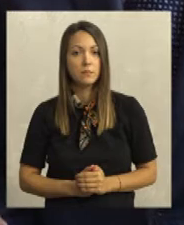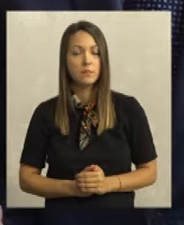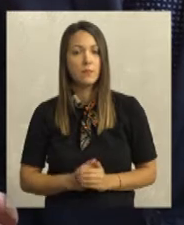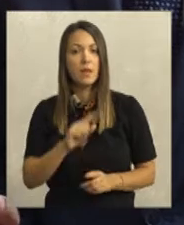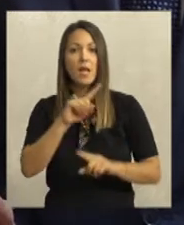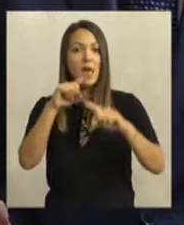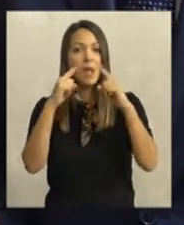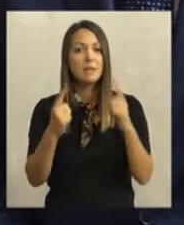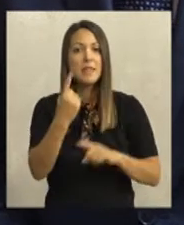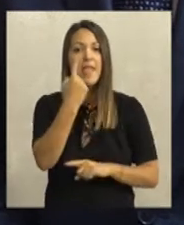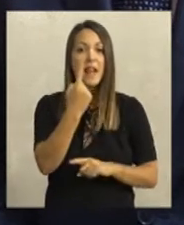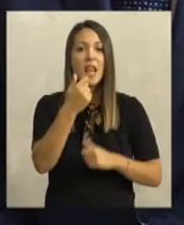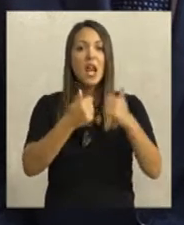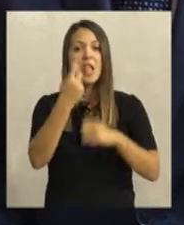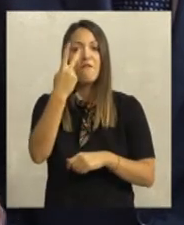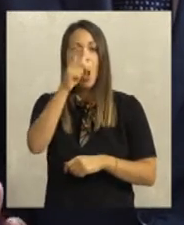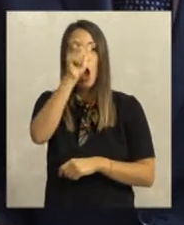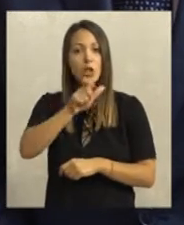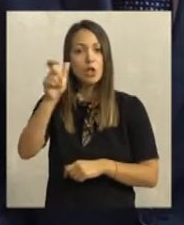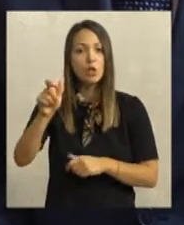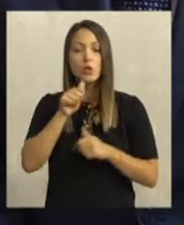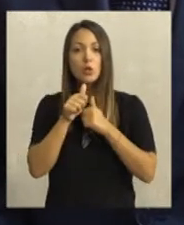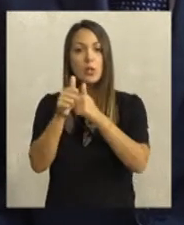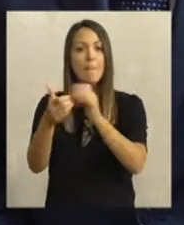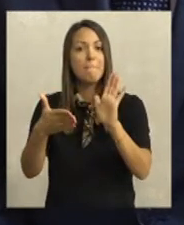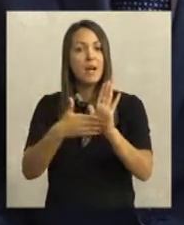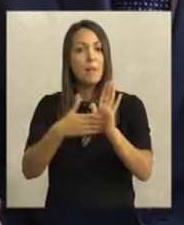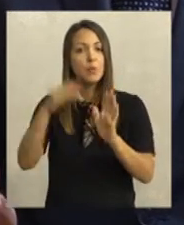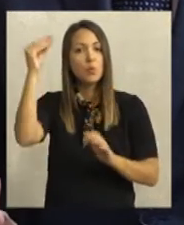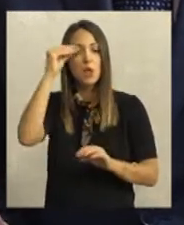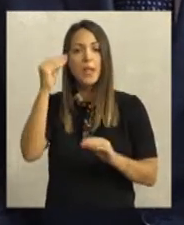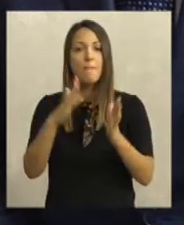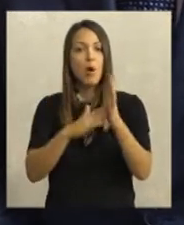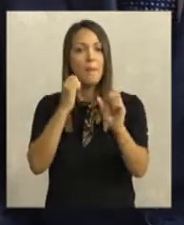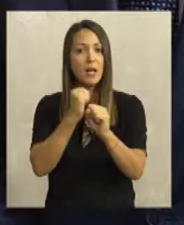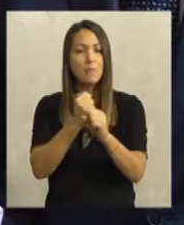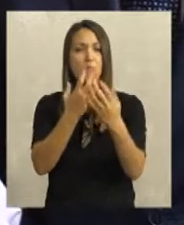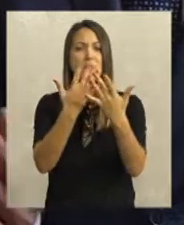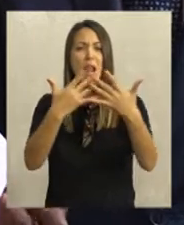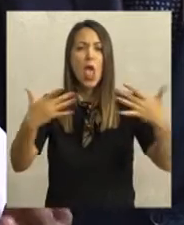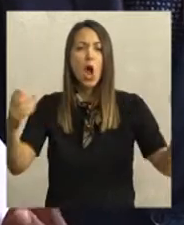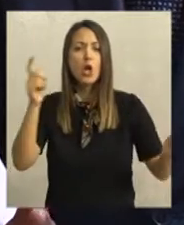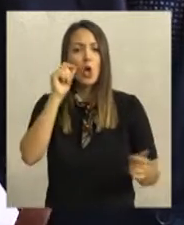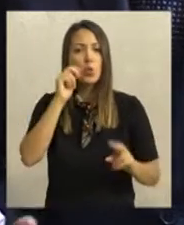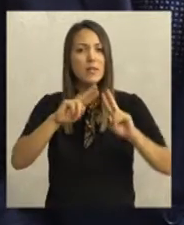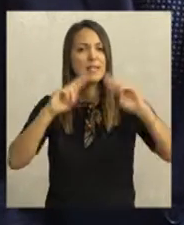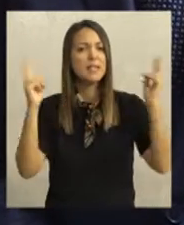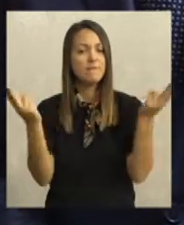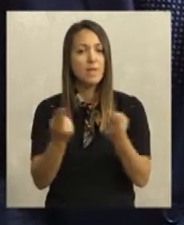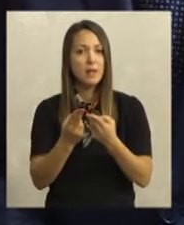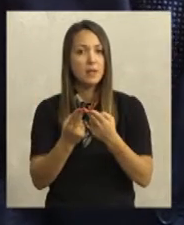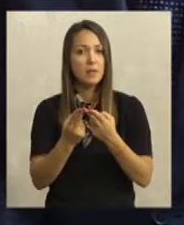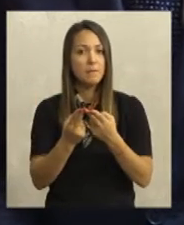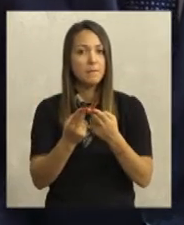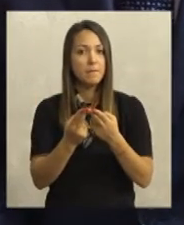Ne postoji jedne ili dve osobe na svetu koja slede primere i učinje Mahatme Gandija. Već milioni ljudi na cijelome